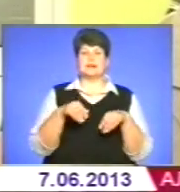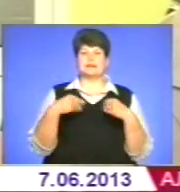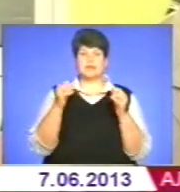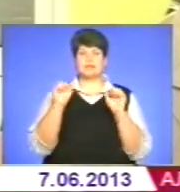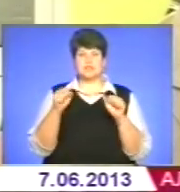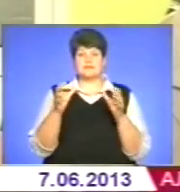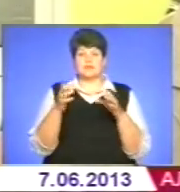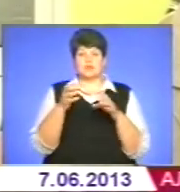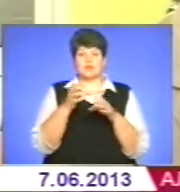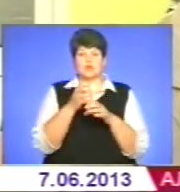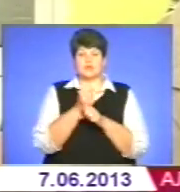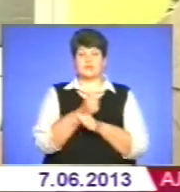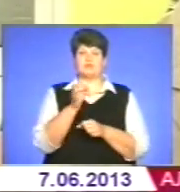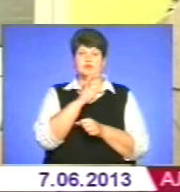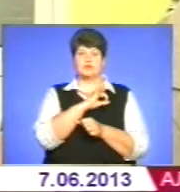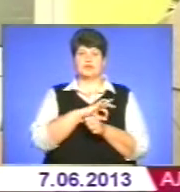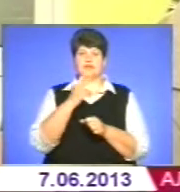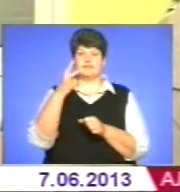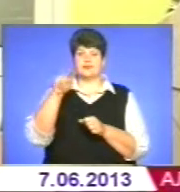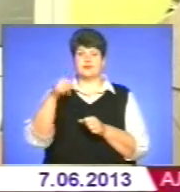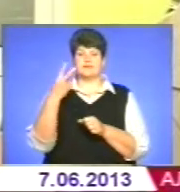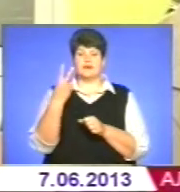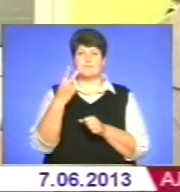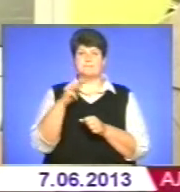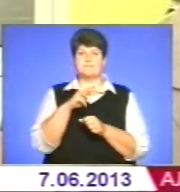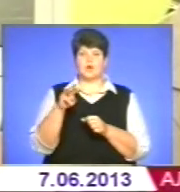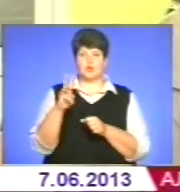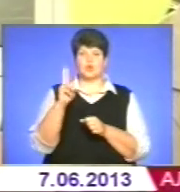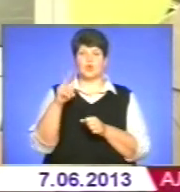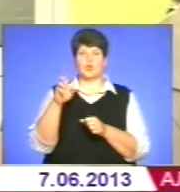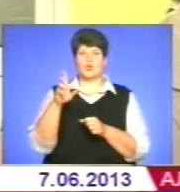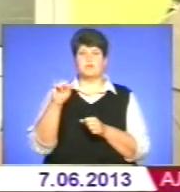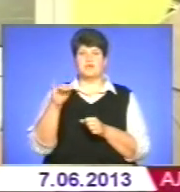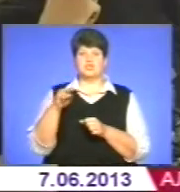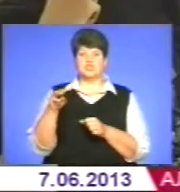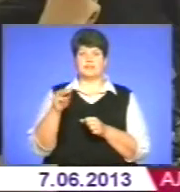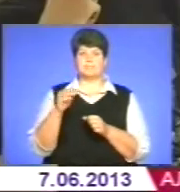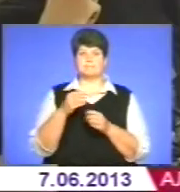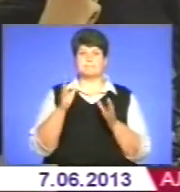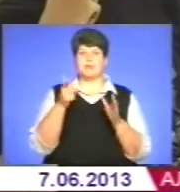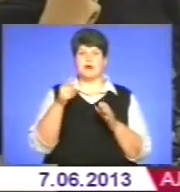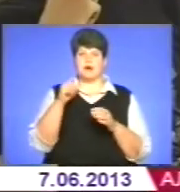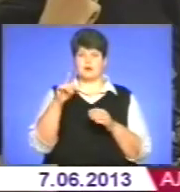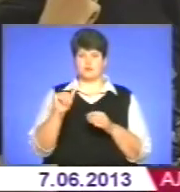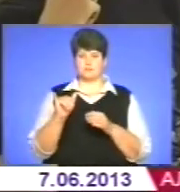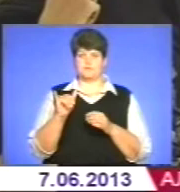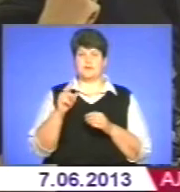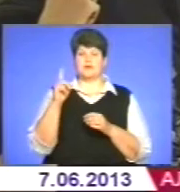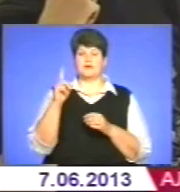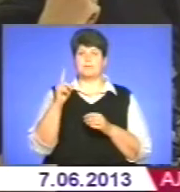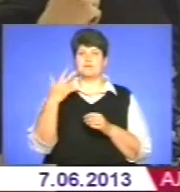скоротити споживання понад 2,2 мільйона кубічних природного газу. Крім того, 151